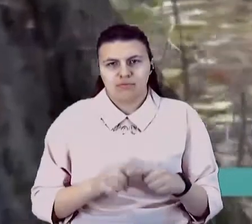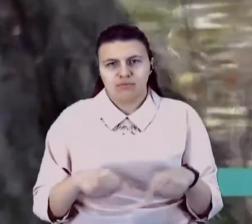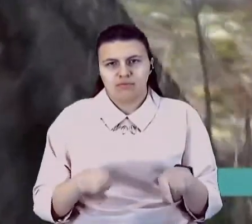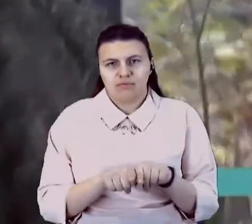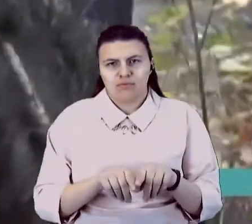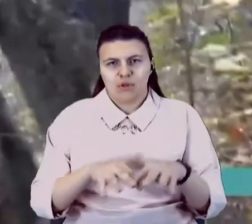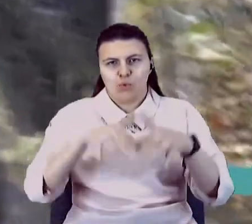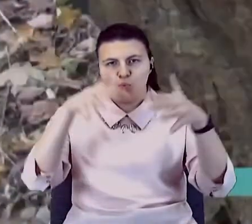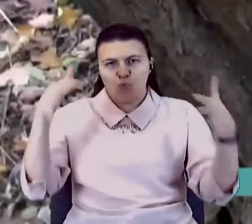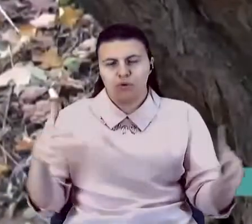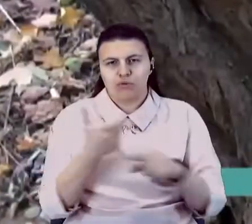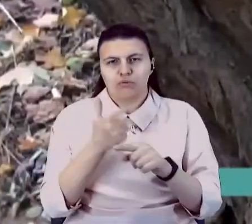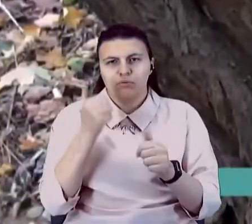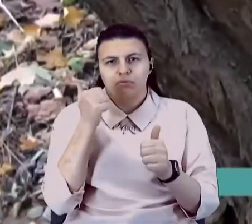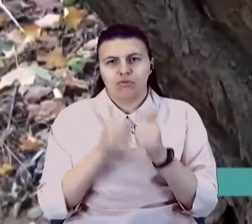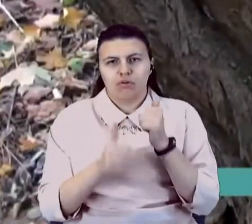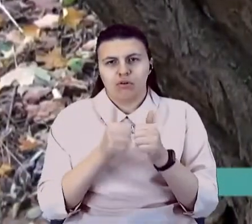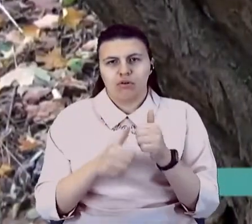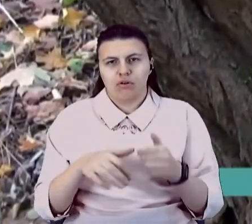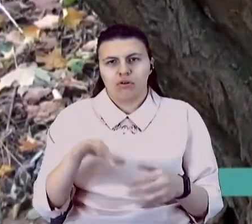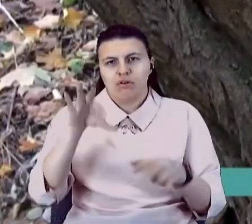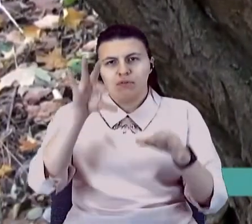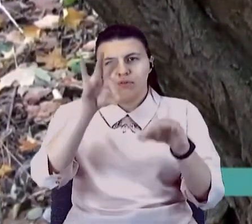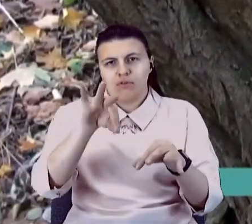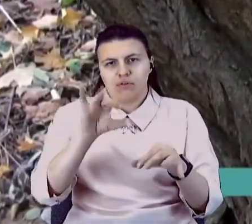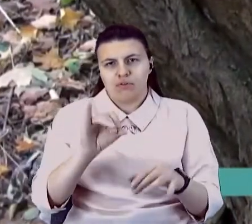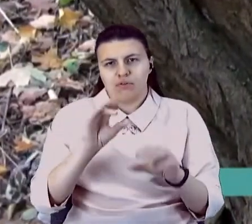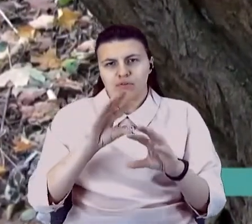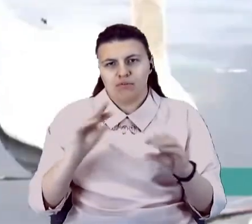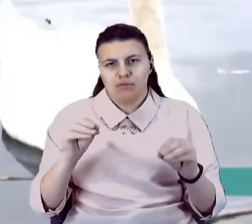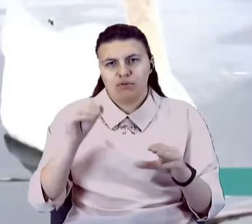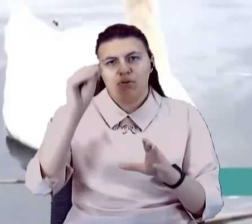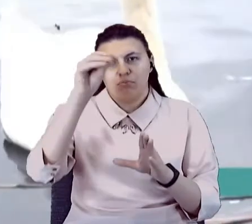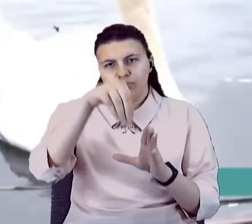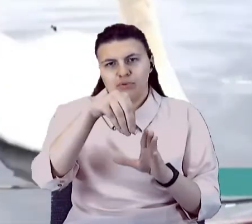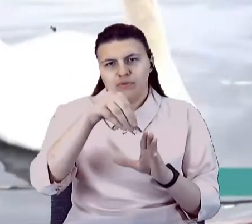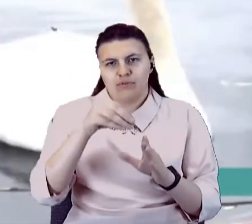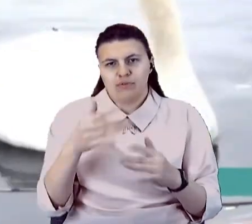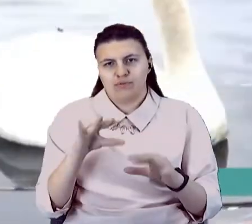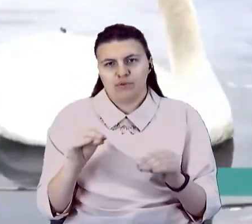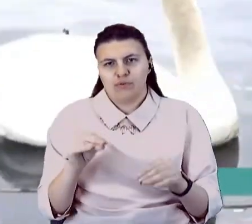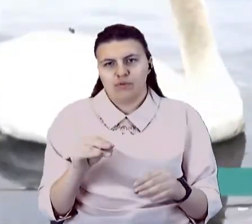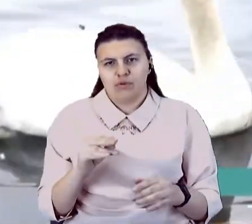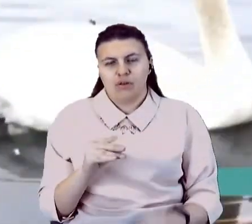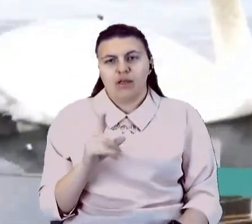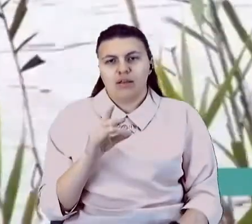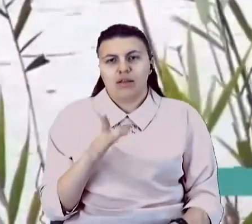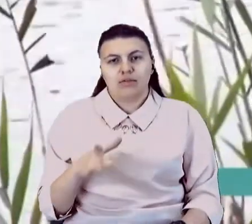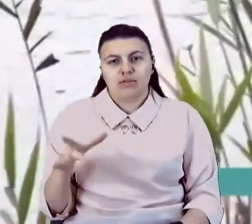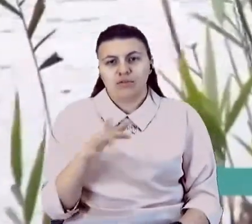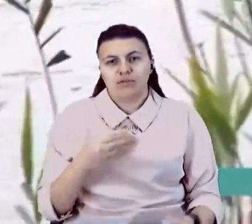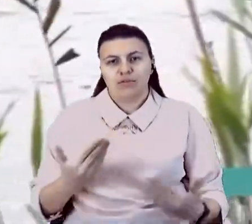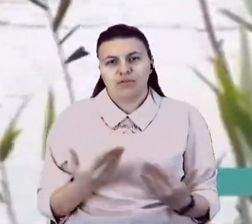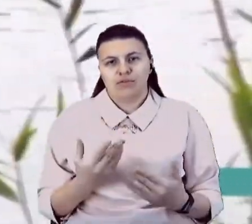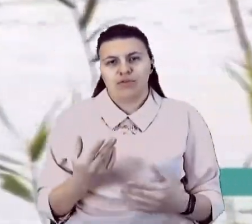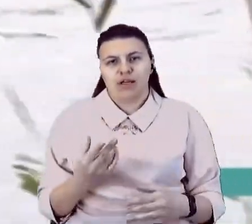Люди, скоріше, вешують і думають, що я на пол не бросив, а ось так акуратно повесив. На північному ставку живе пара лебедів та шест